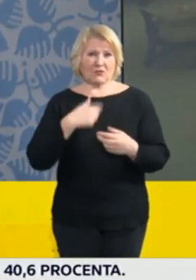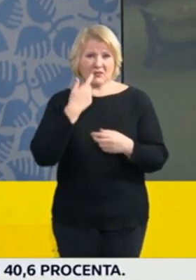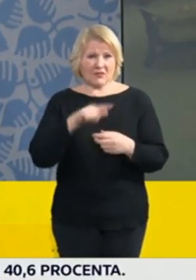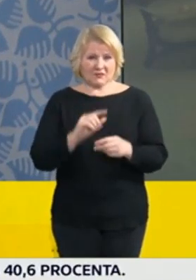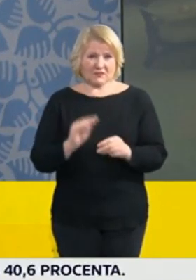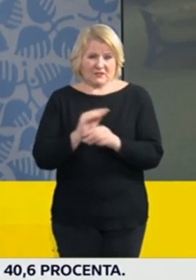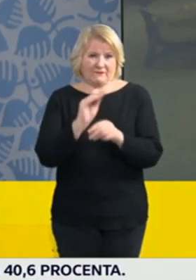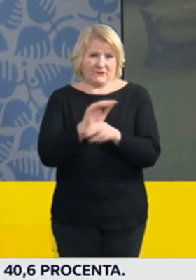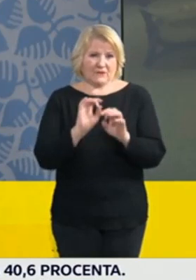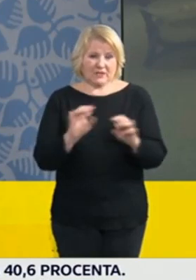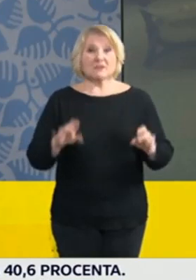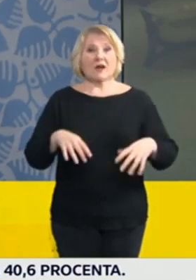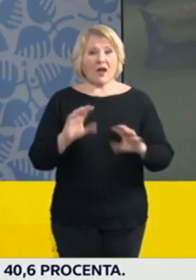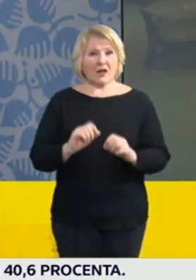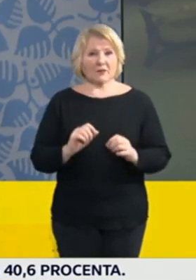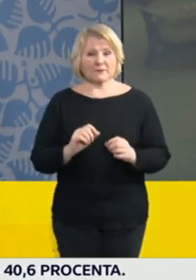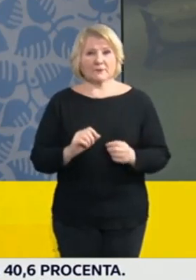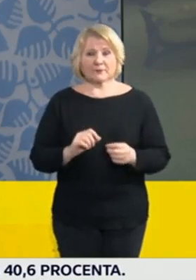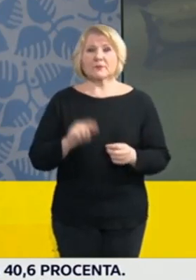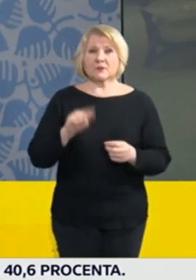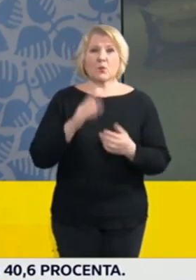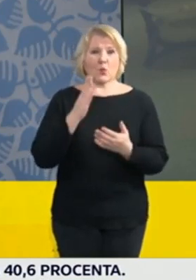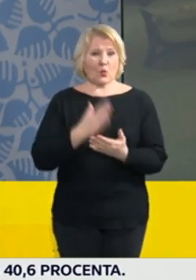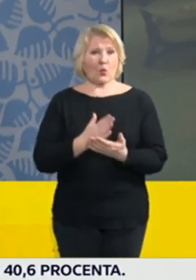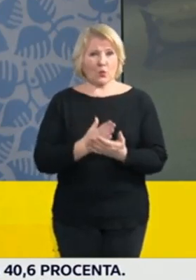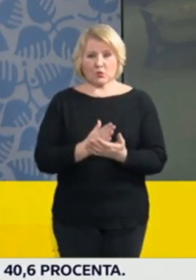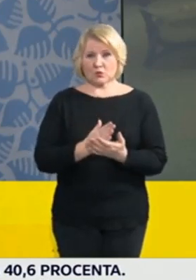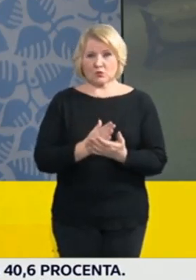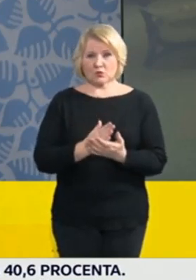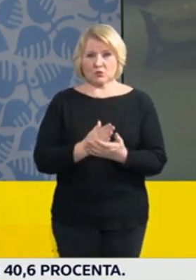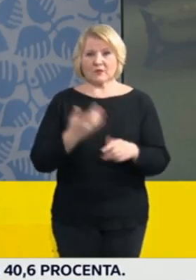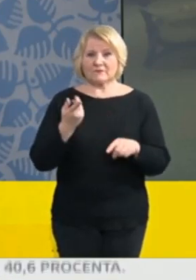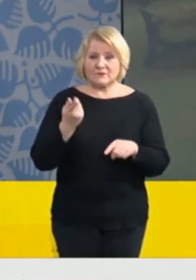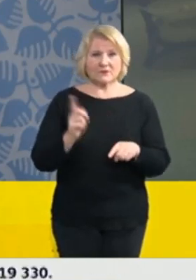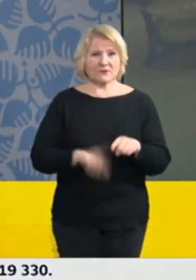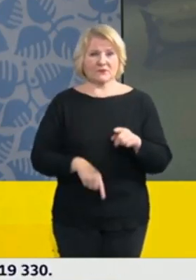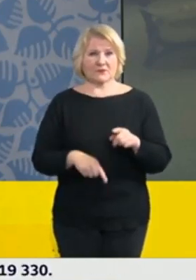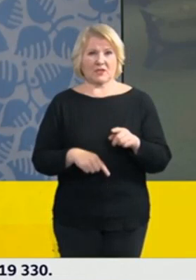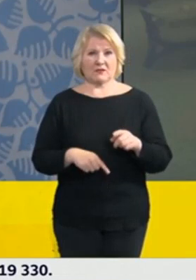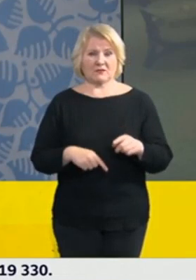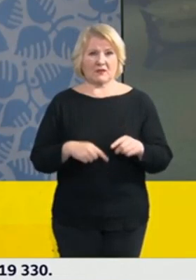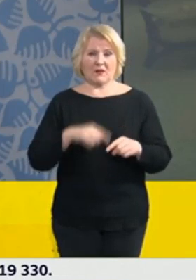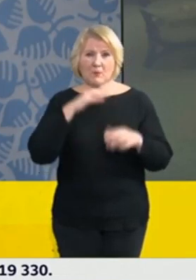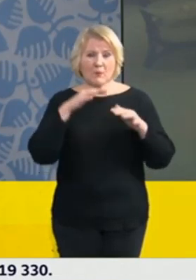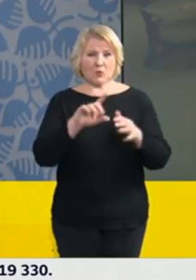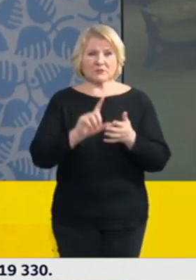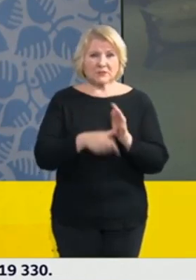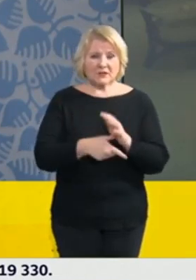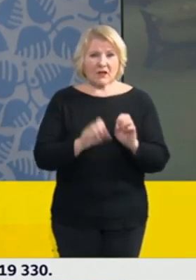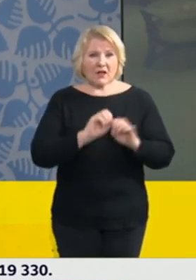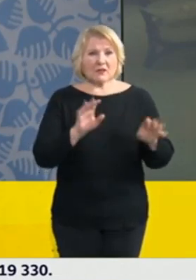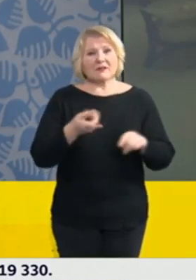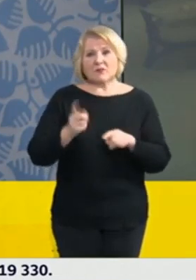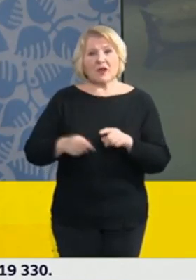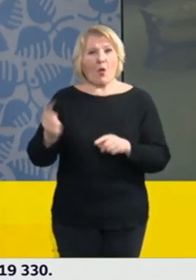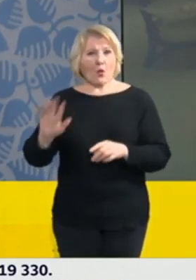většině už je dáváno nebo způsobováno ve velké části krajů tou novou britskou mutací